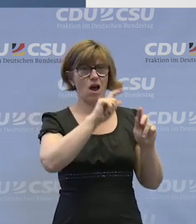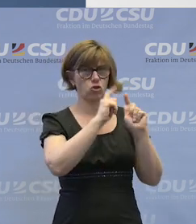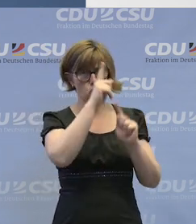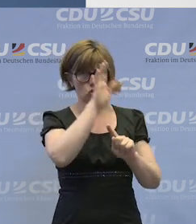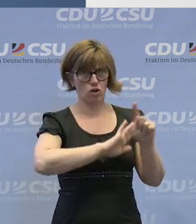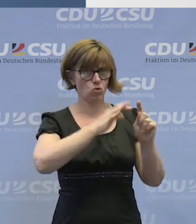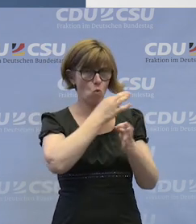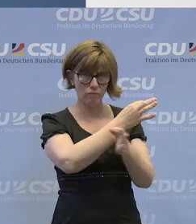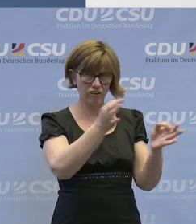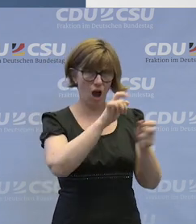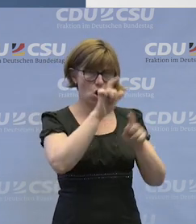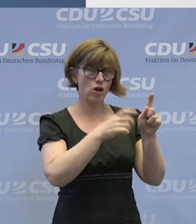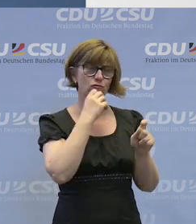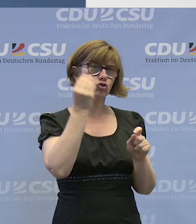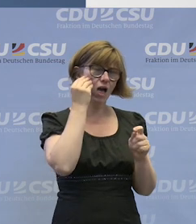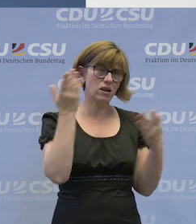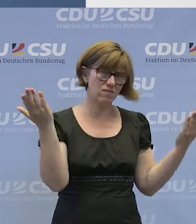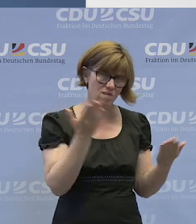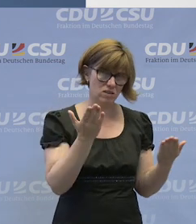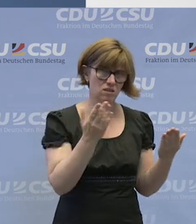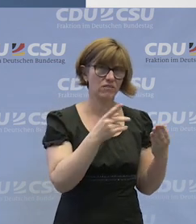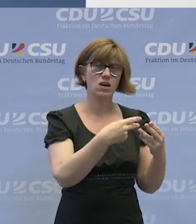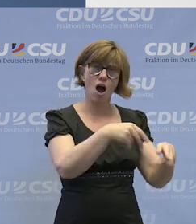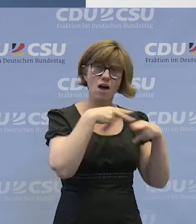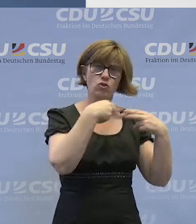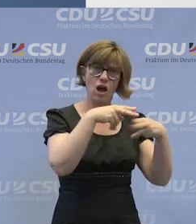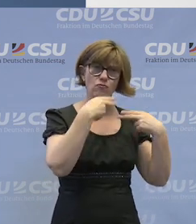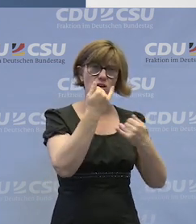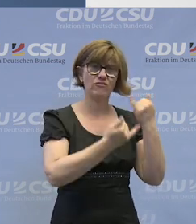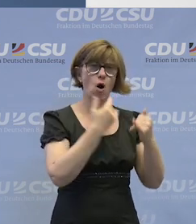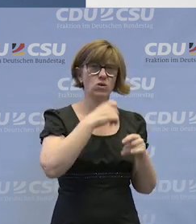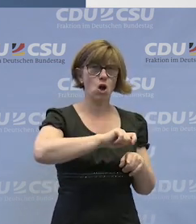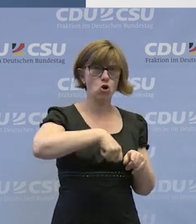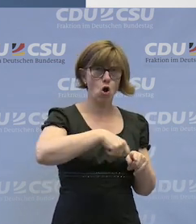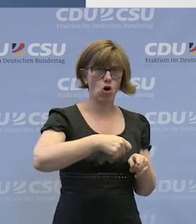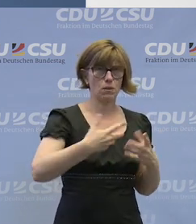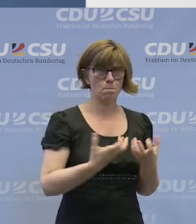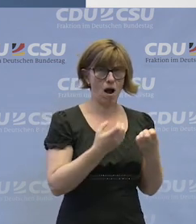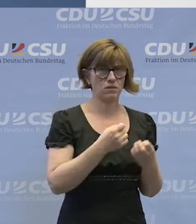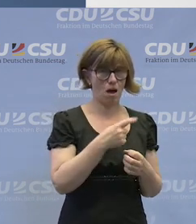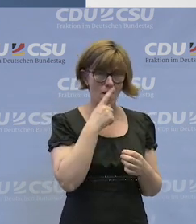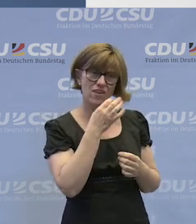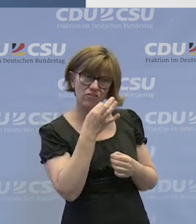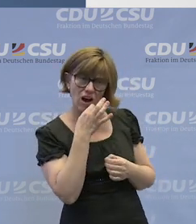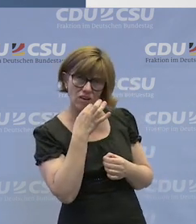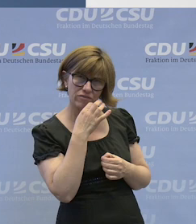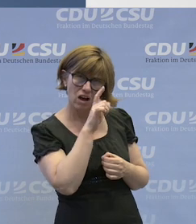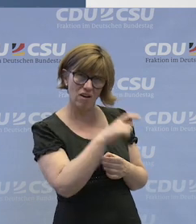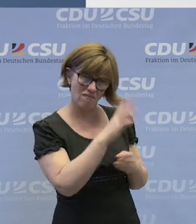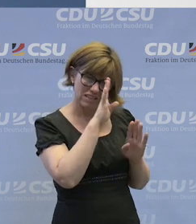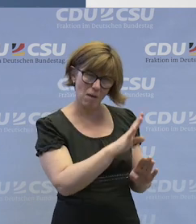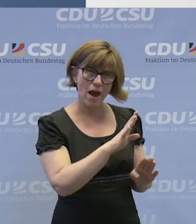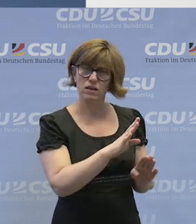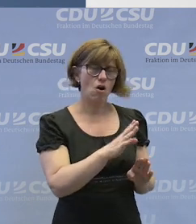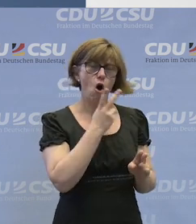Umfrage gemacht, was die Leute gerne lernen müssen. Und da kam es doch ganz oft, dass Frauen dann zwar Kochen und Backen gesagt haben, aber wenn man dann so genau nachgefragt hat,